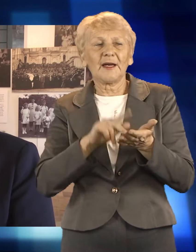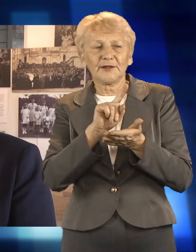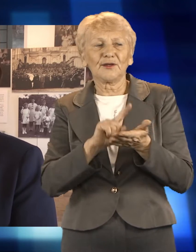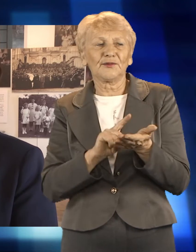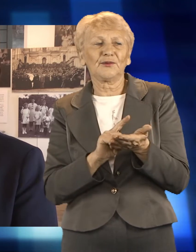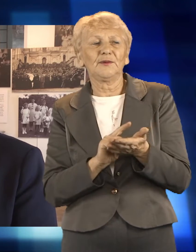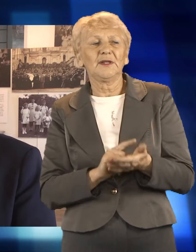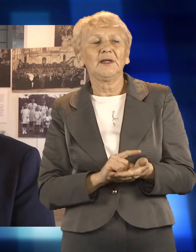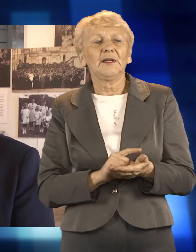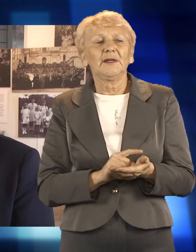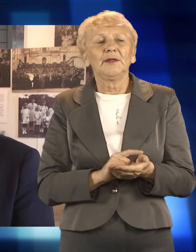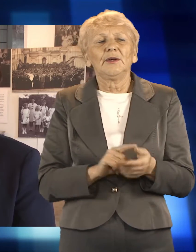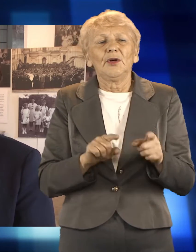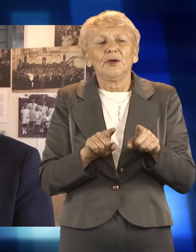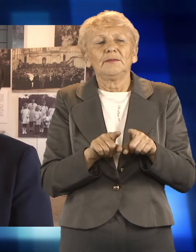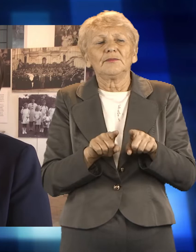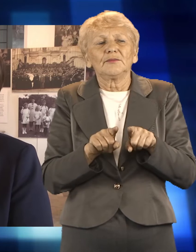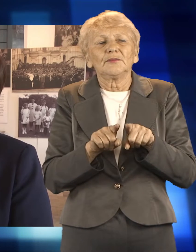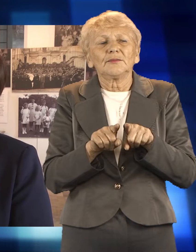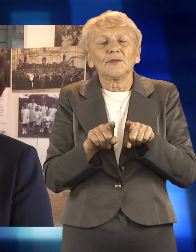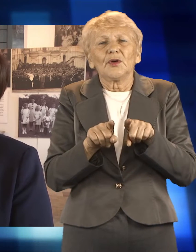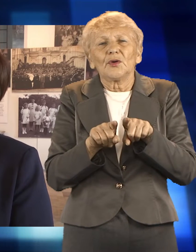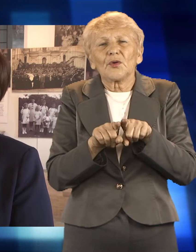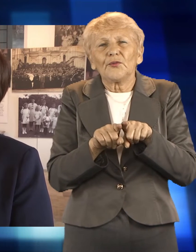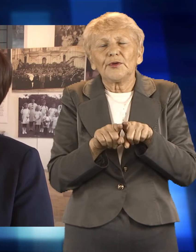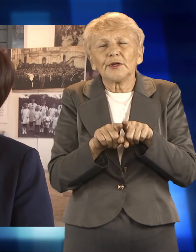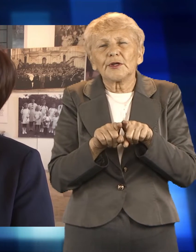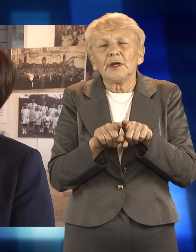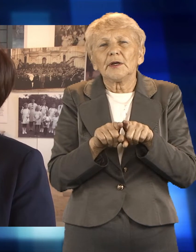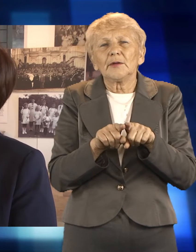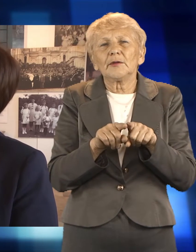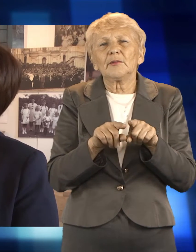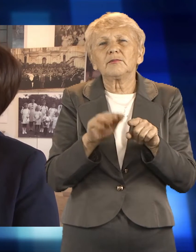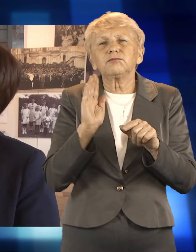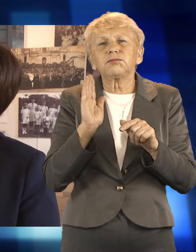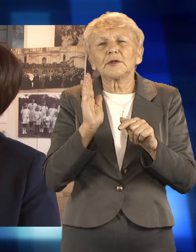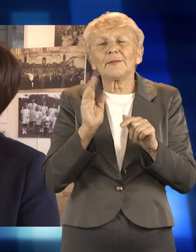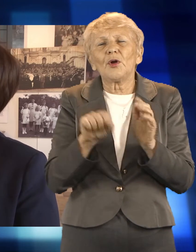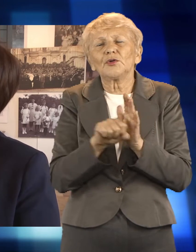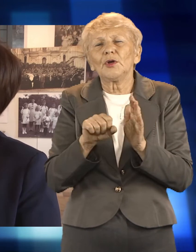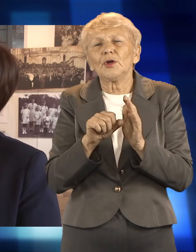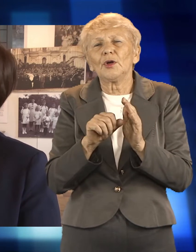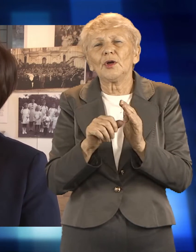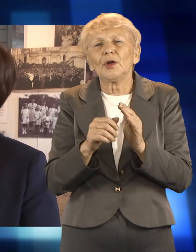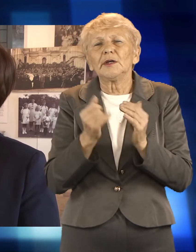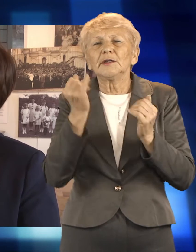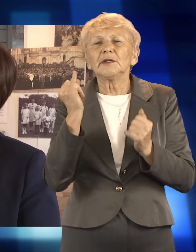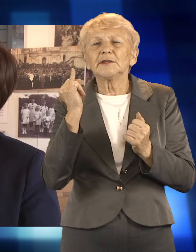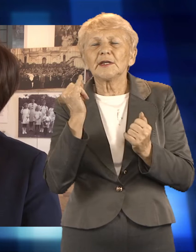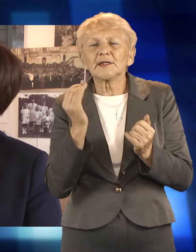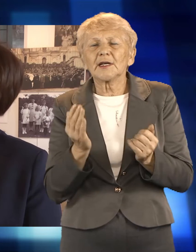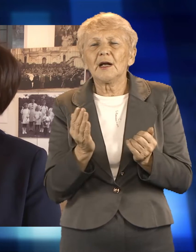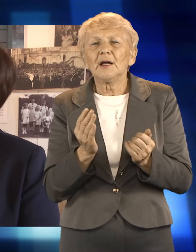ale też i przez te wszystkie etapy, dzieciństwo, szkołę, panieństwo,